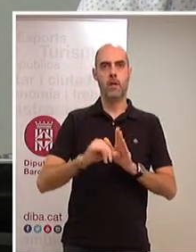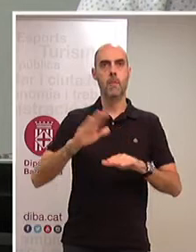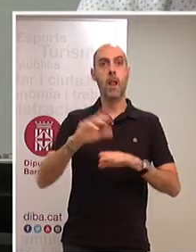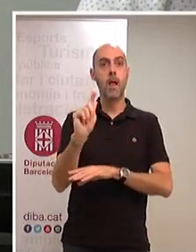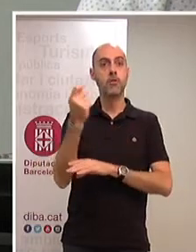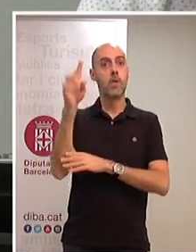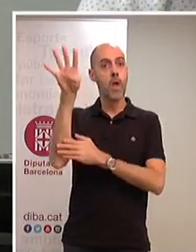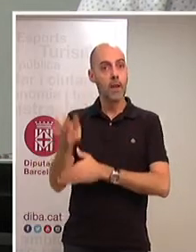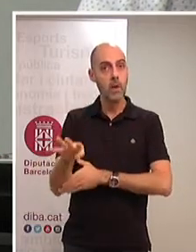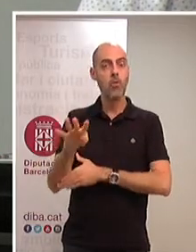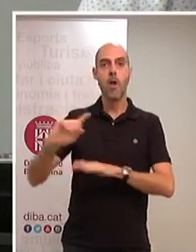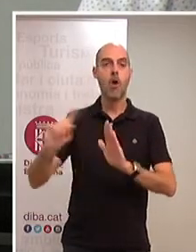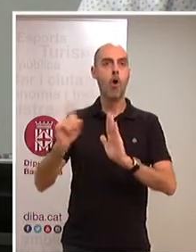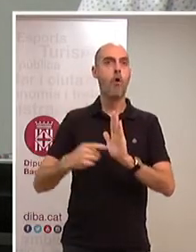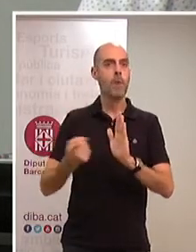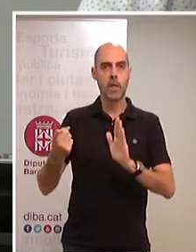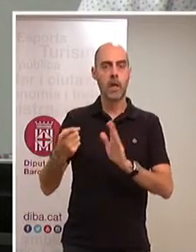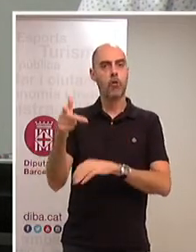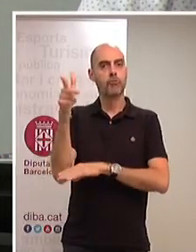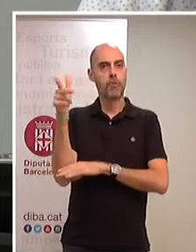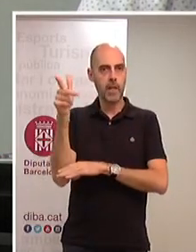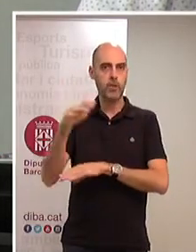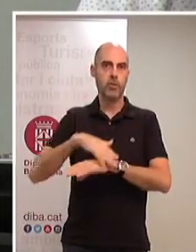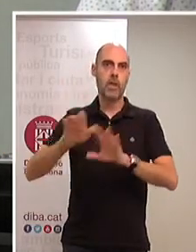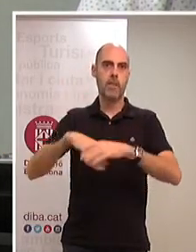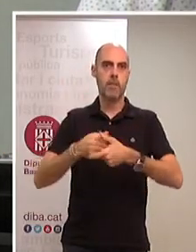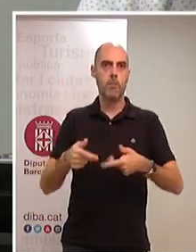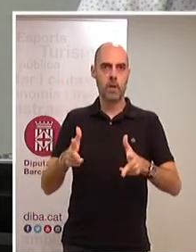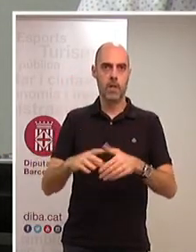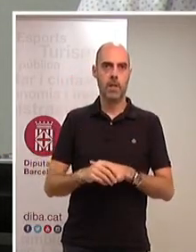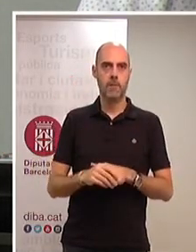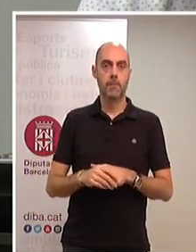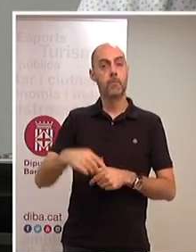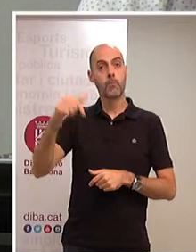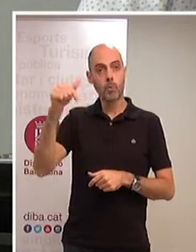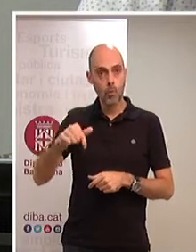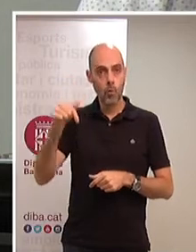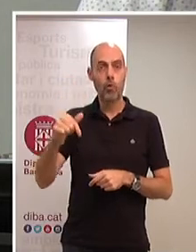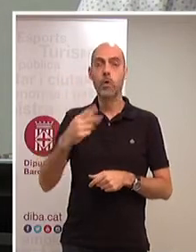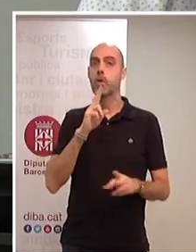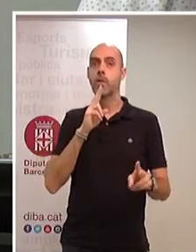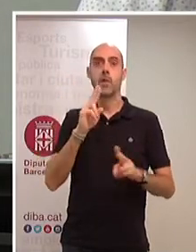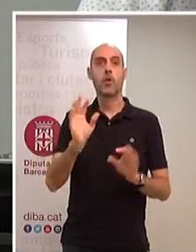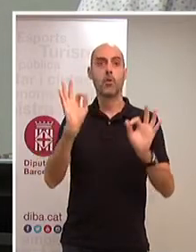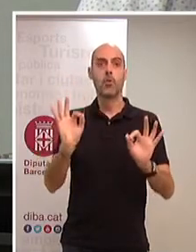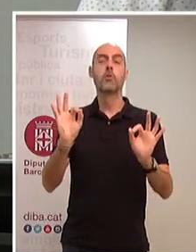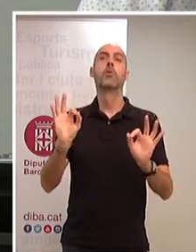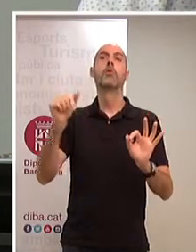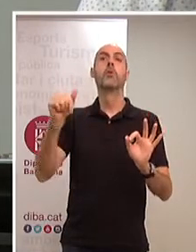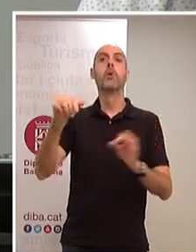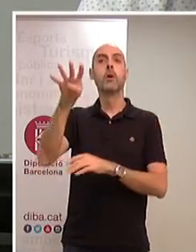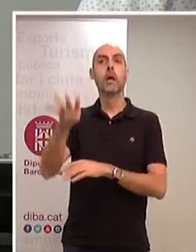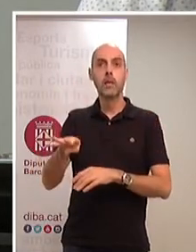plena en els fonaments de la democràcia. I permeti'm que avui jo faci esment també en aquesta